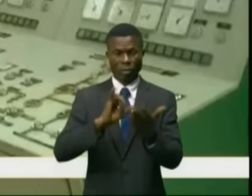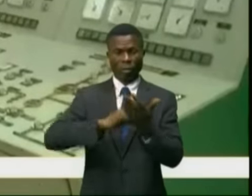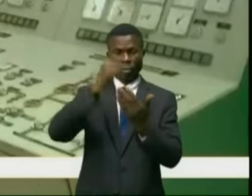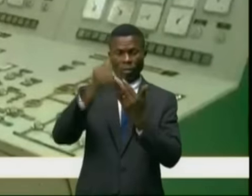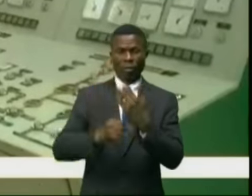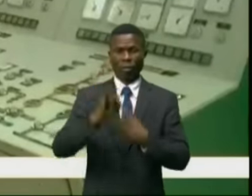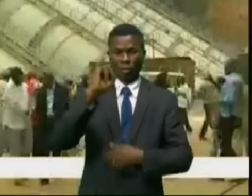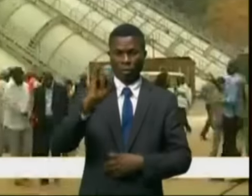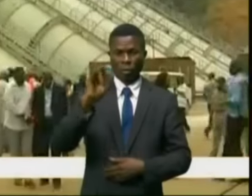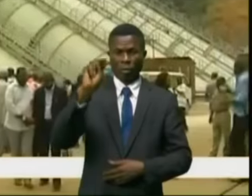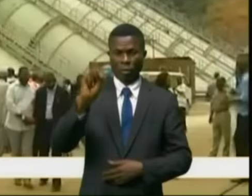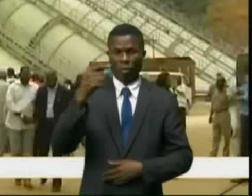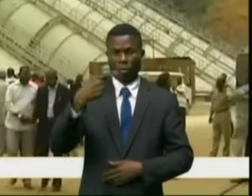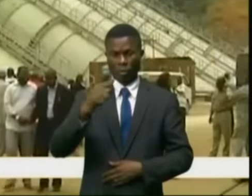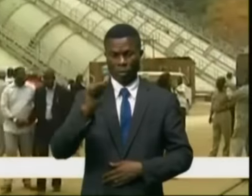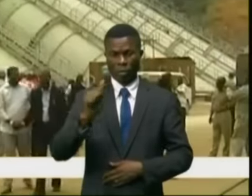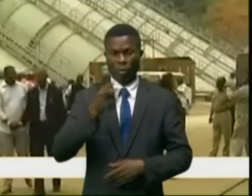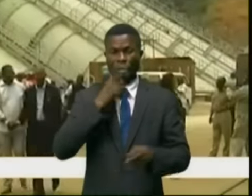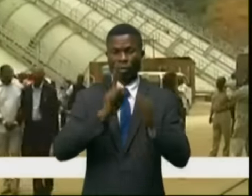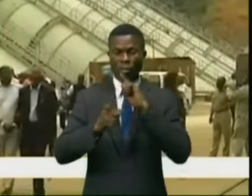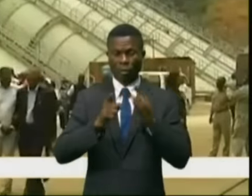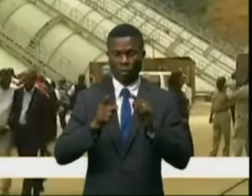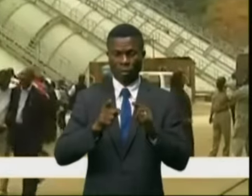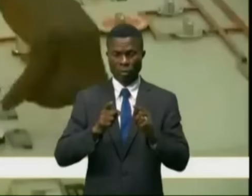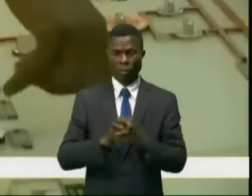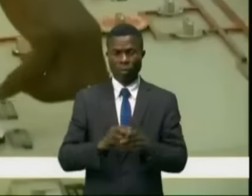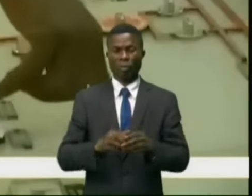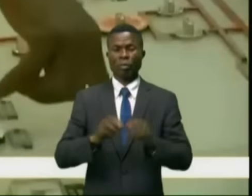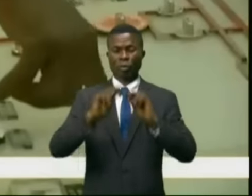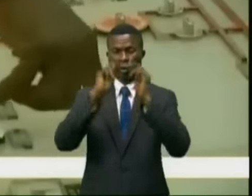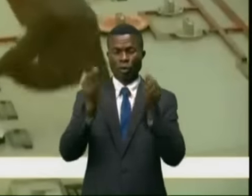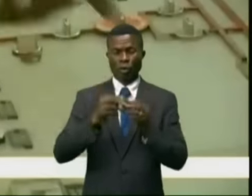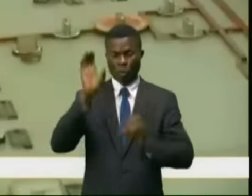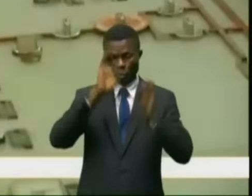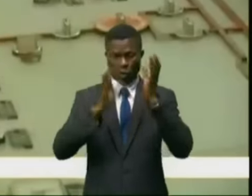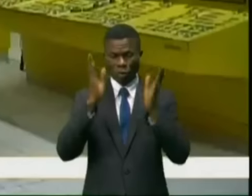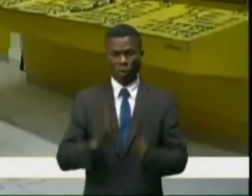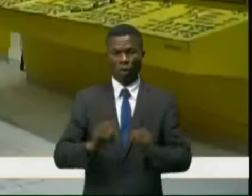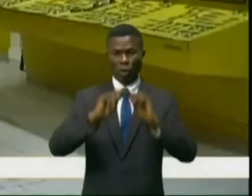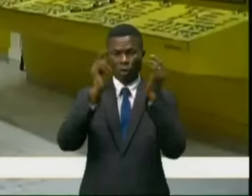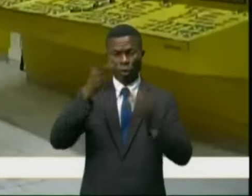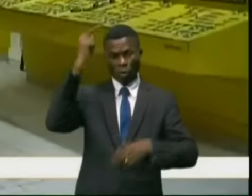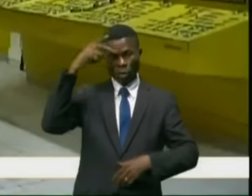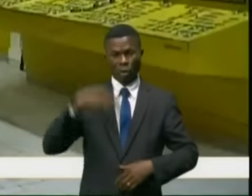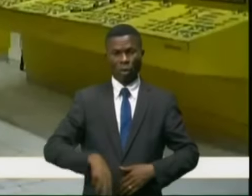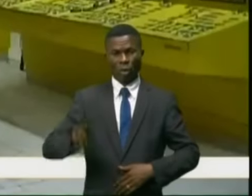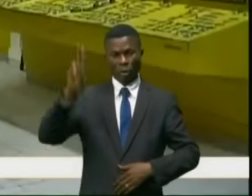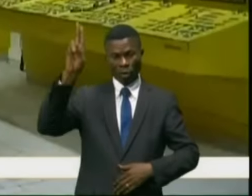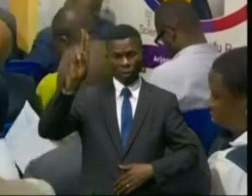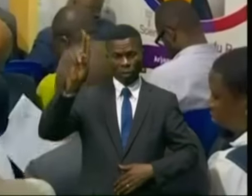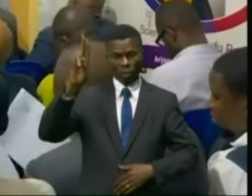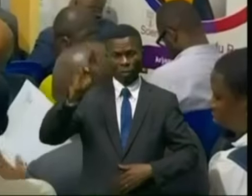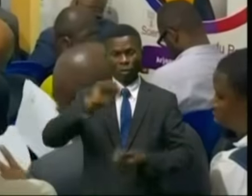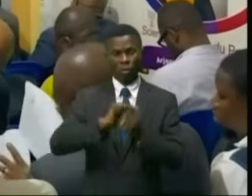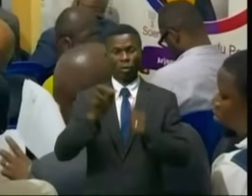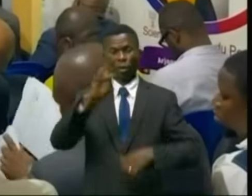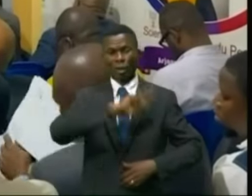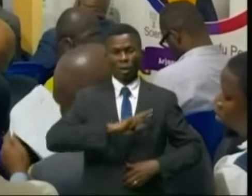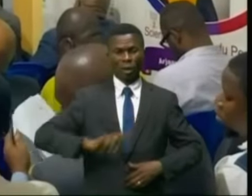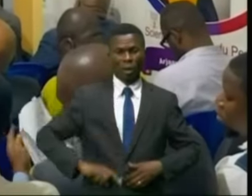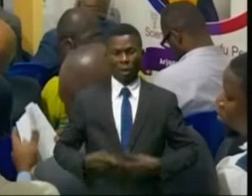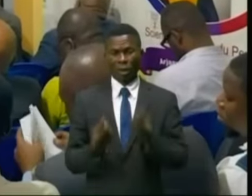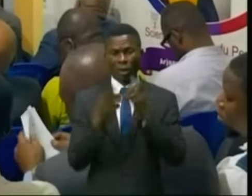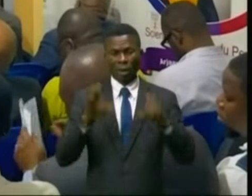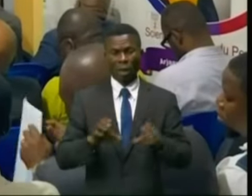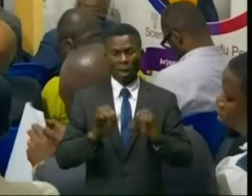Dinga étaient au centre de ces échanges du corps de l'élite scientifique de l'UDPS. À la question si la RDCP exportait les